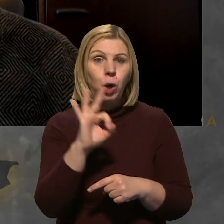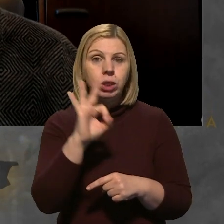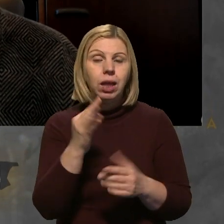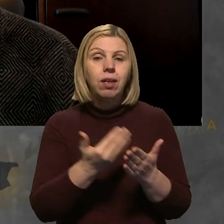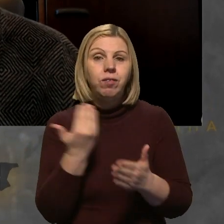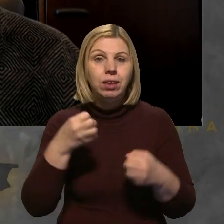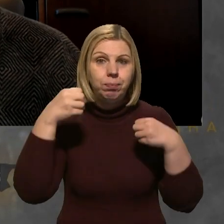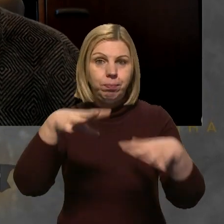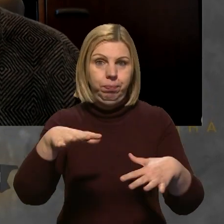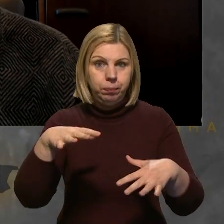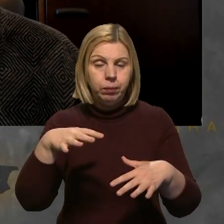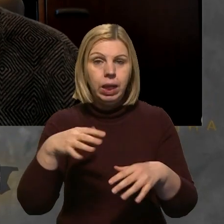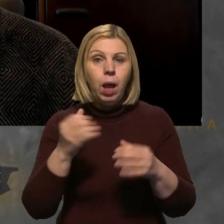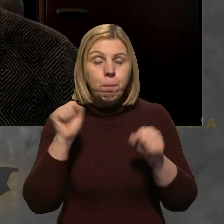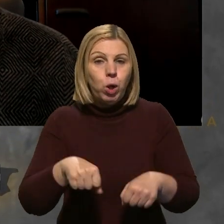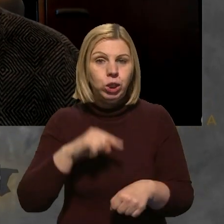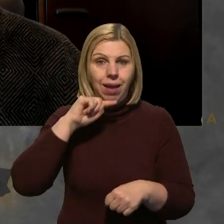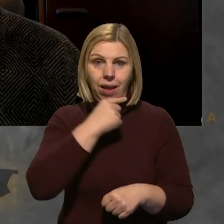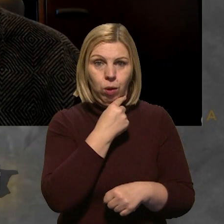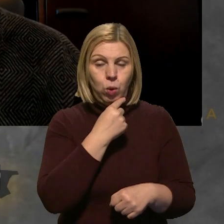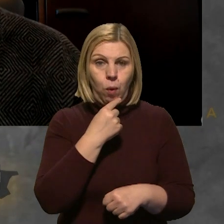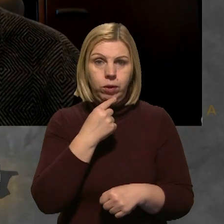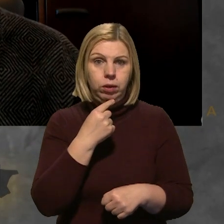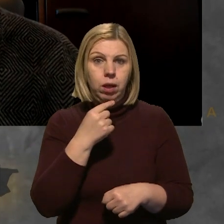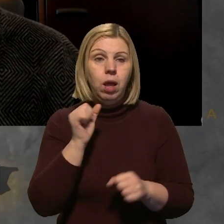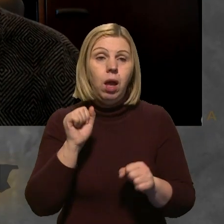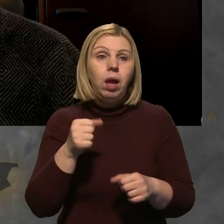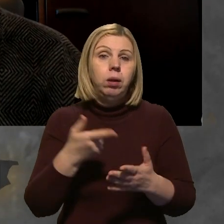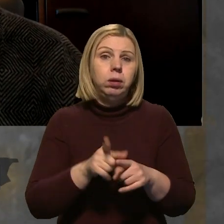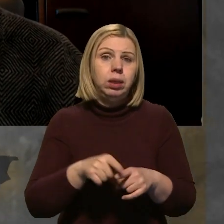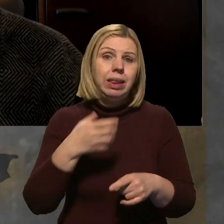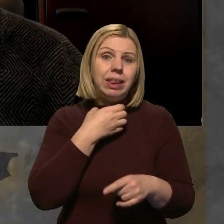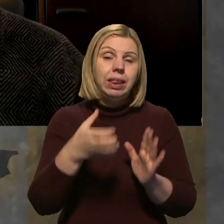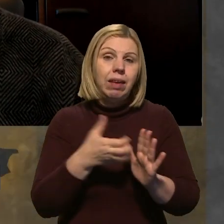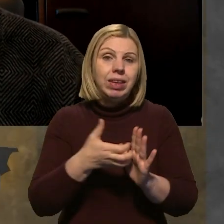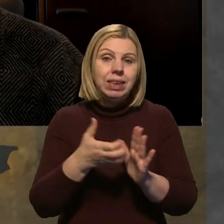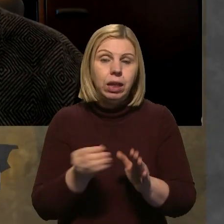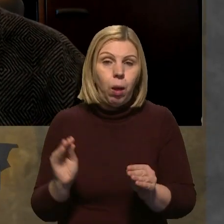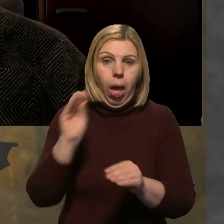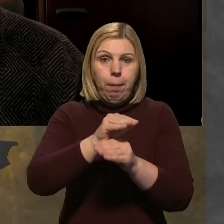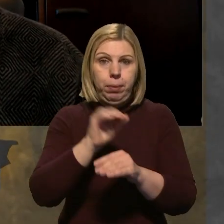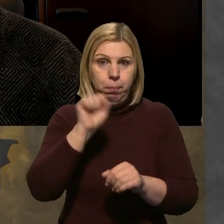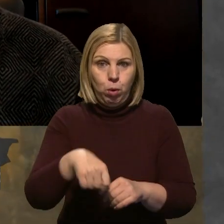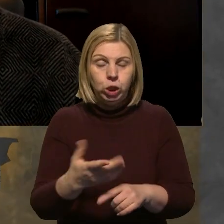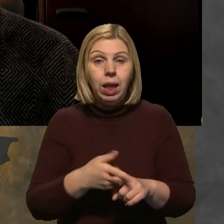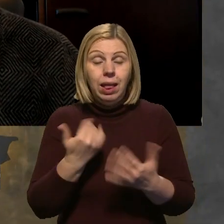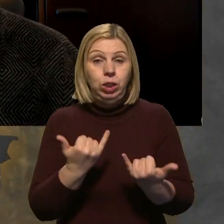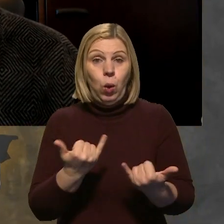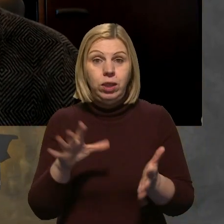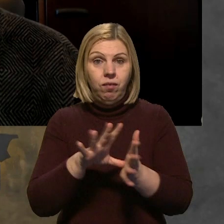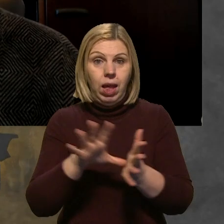споживання можна зекономити і, відповідно, покрити дефіцит, якщо він виникає. Сьогодні, наприклад, в